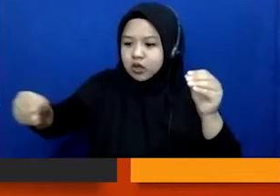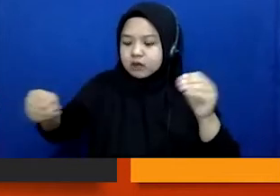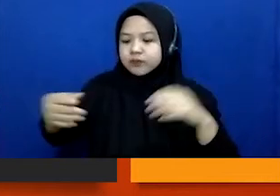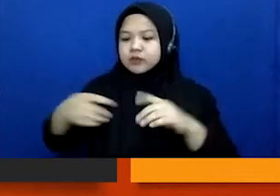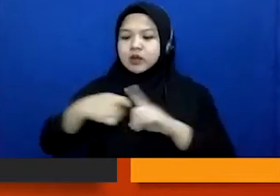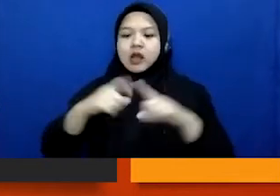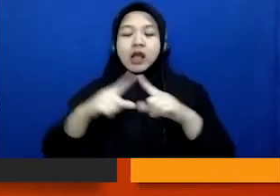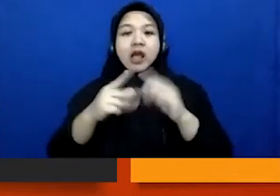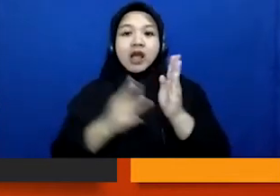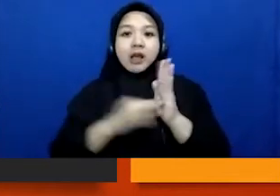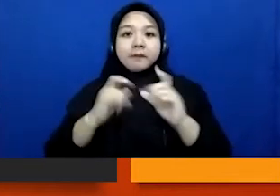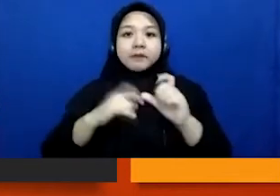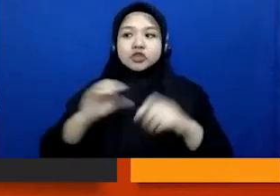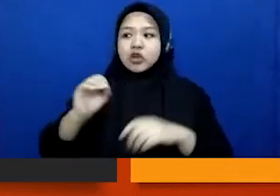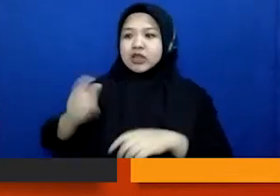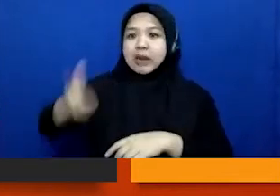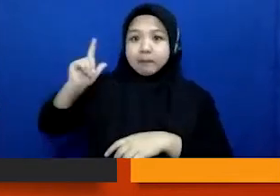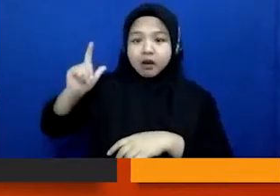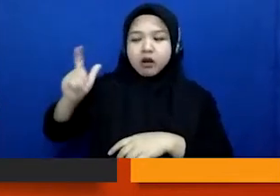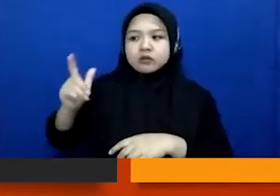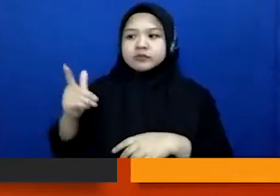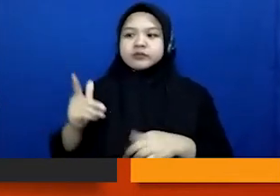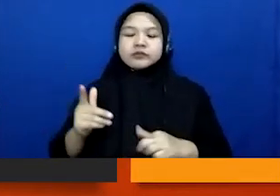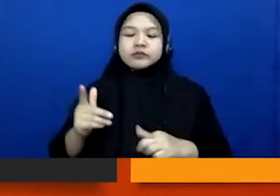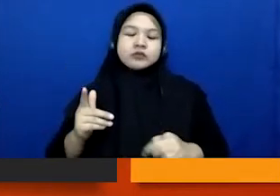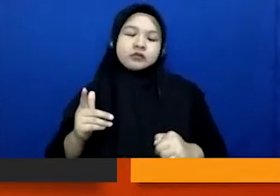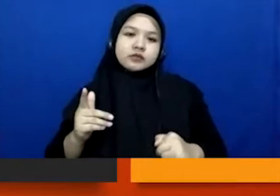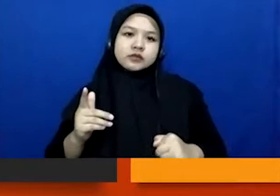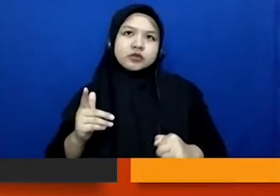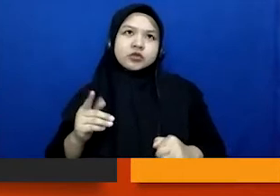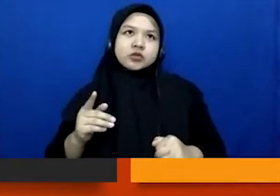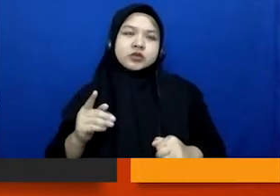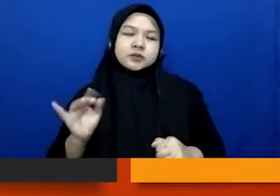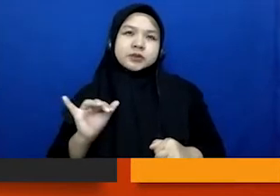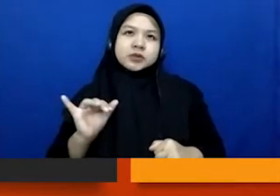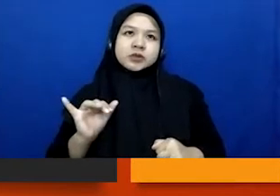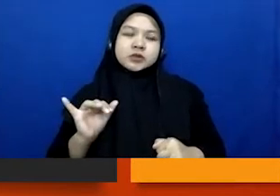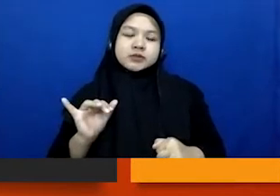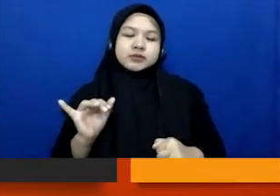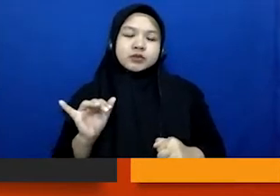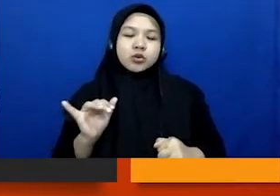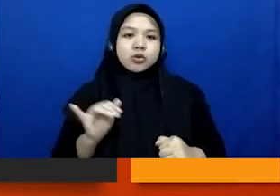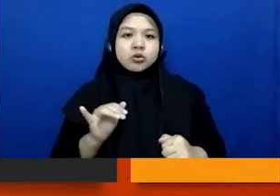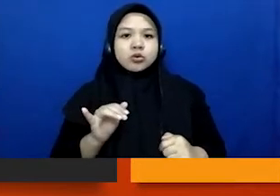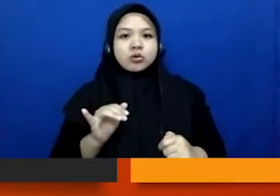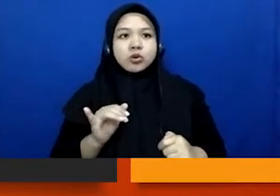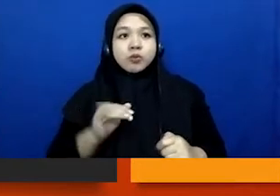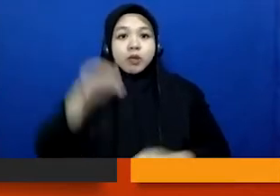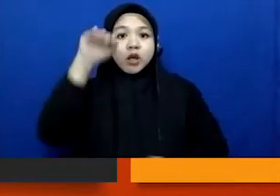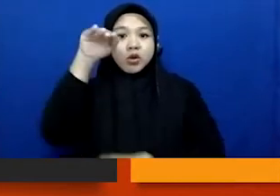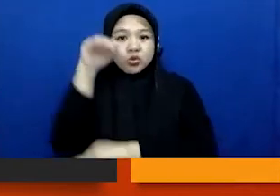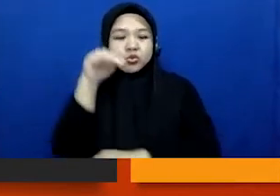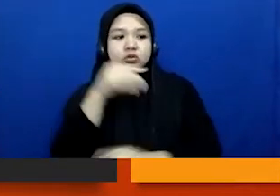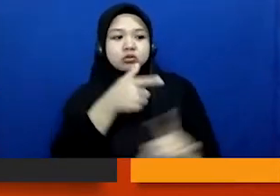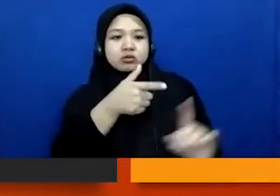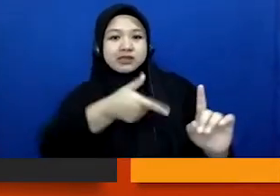misalnya. Curiga, misalnya penembakan terhadap pelaku kejahatan,